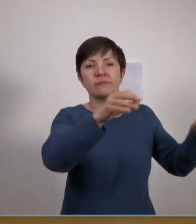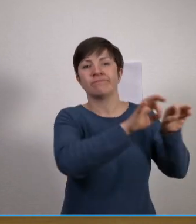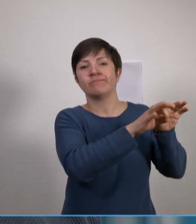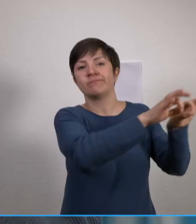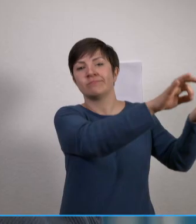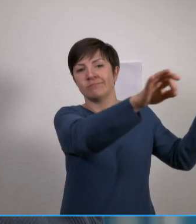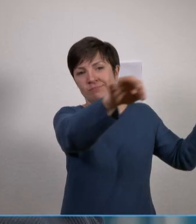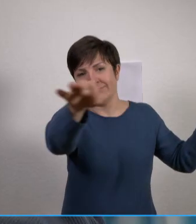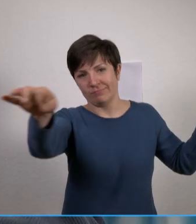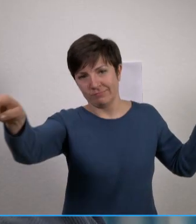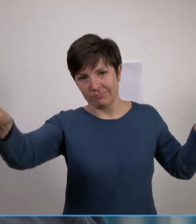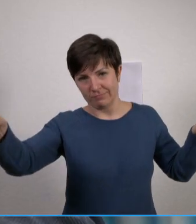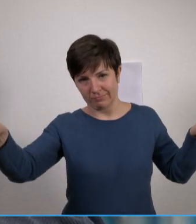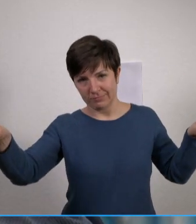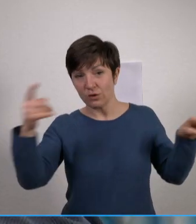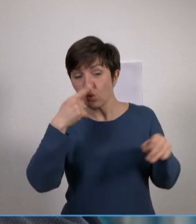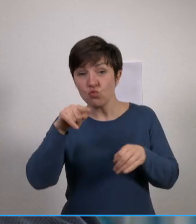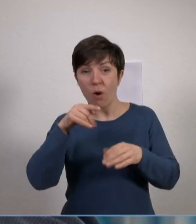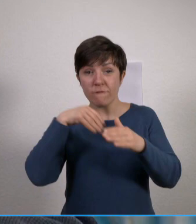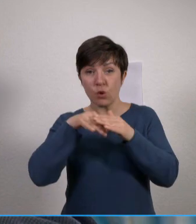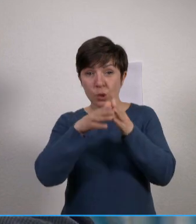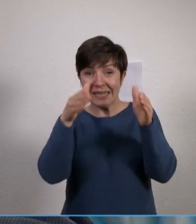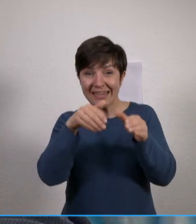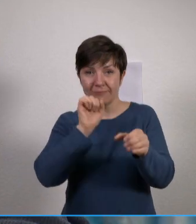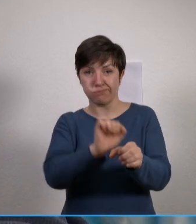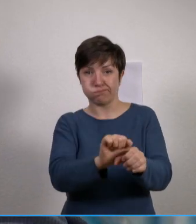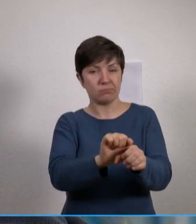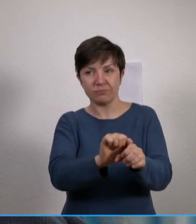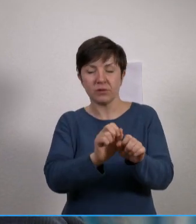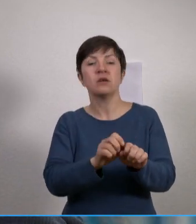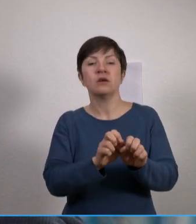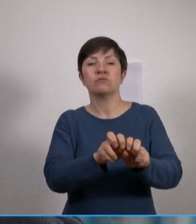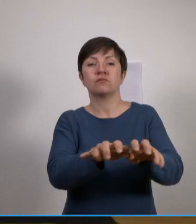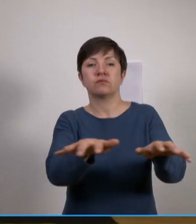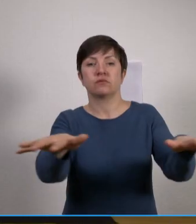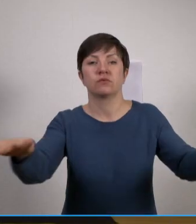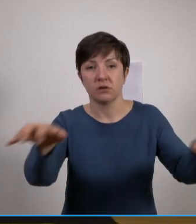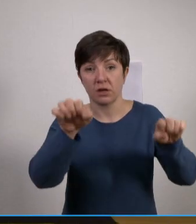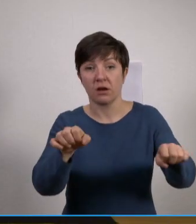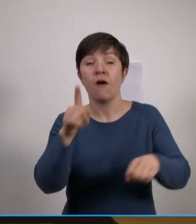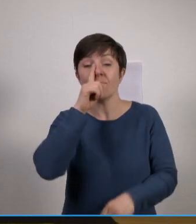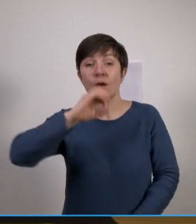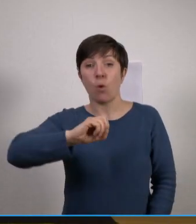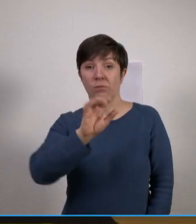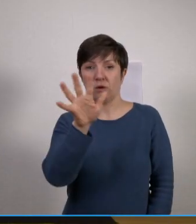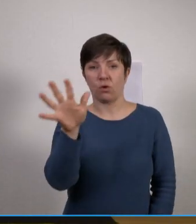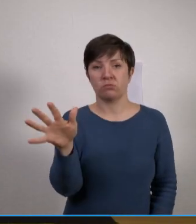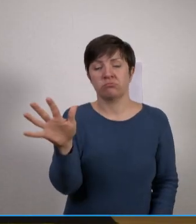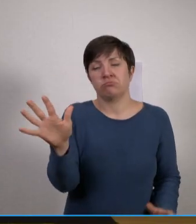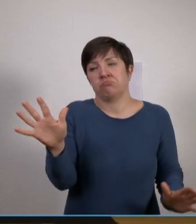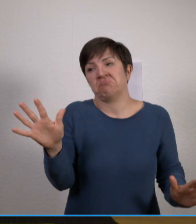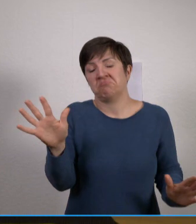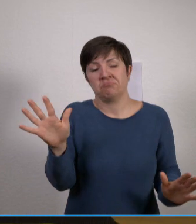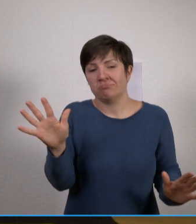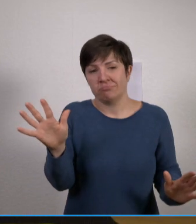aus dem Strom der Flüchtlinge in die hiesige Bevölkerung getragen werden. Solange es Omikron ist, wir gelassen